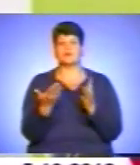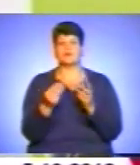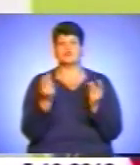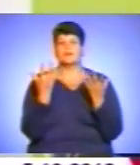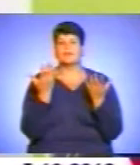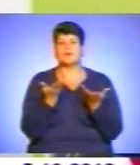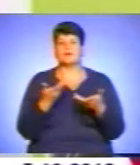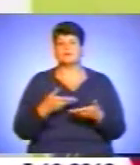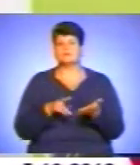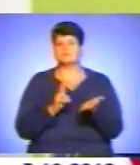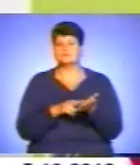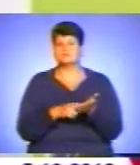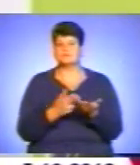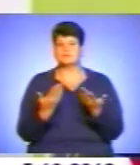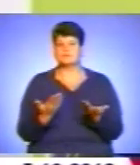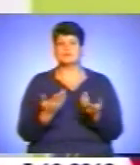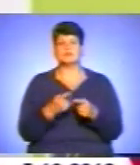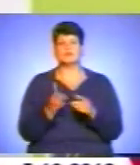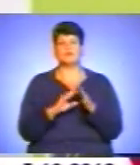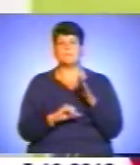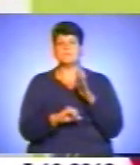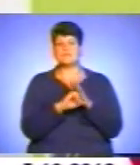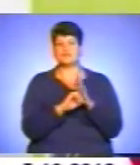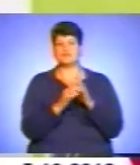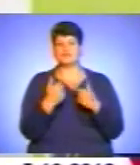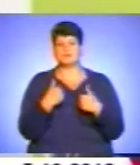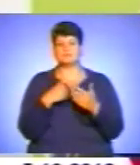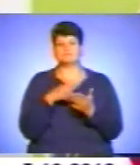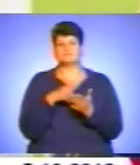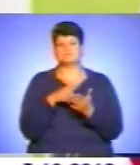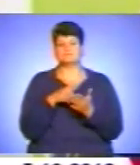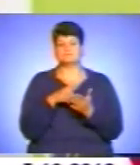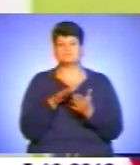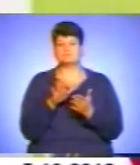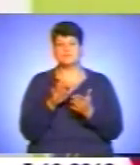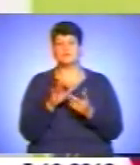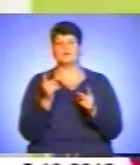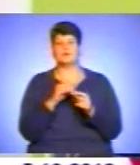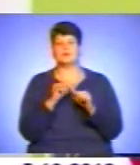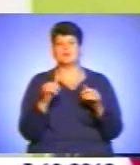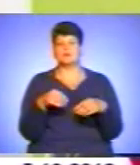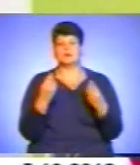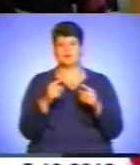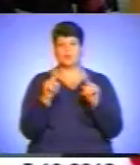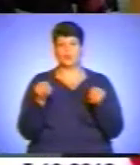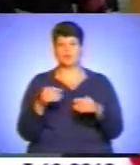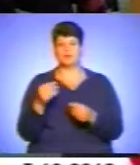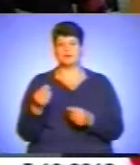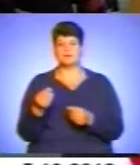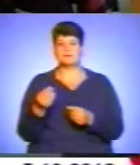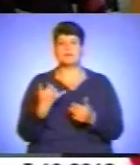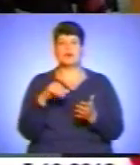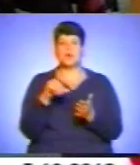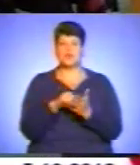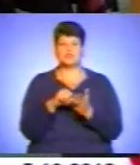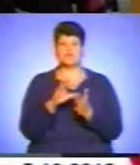проживаю, чи це не буде потім підстави для того, що мені не зможуть видати виборчі бюлди. Для участі